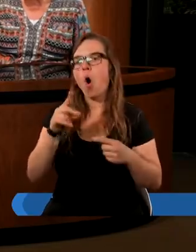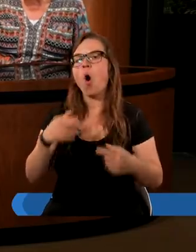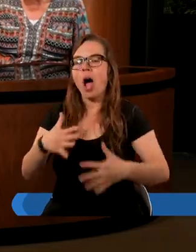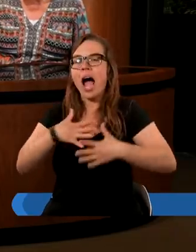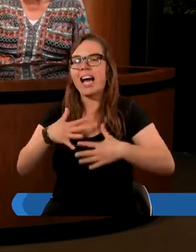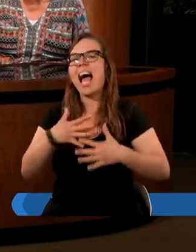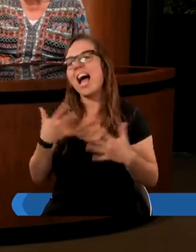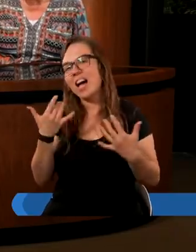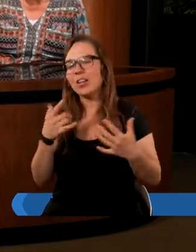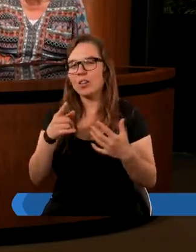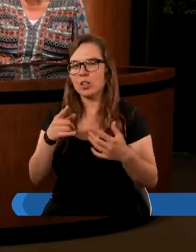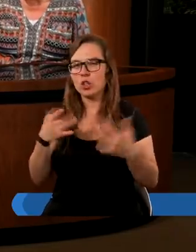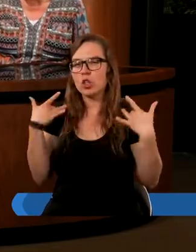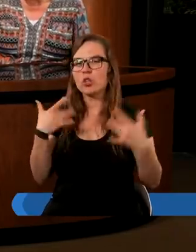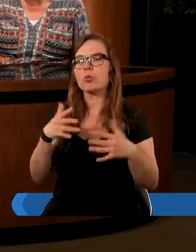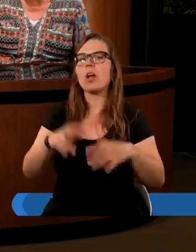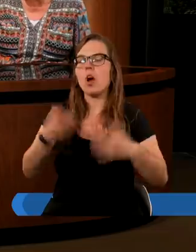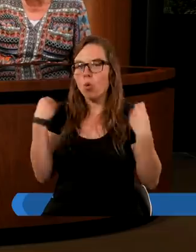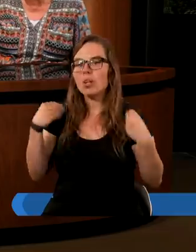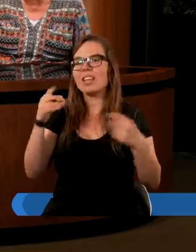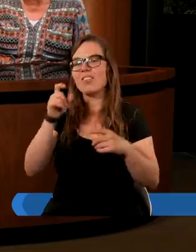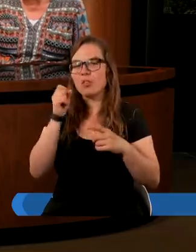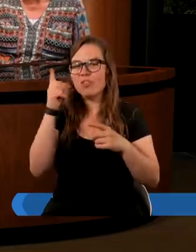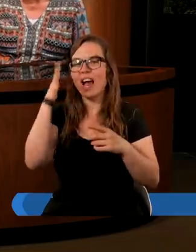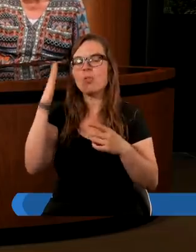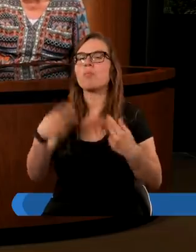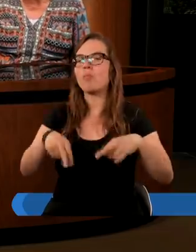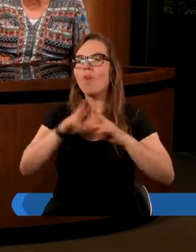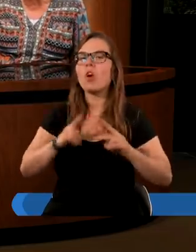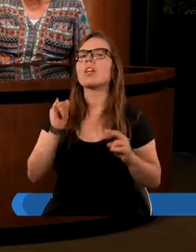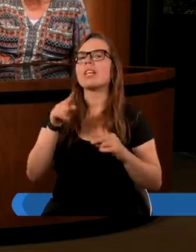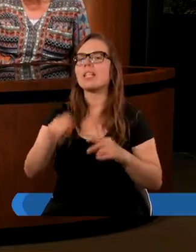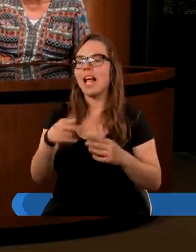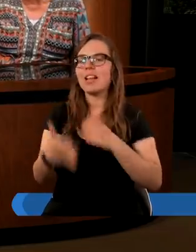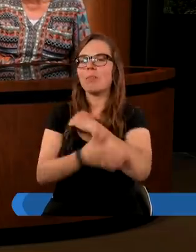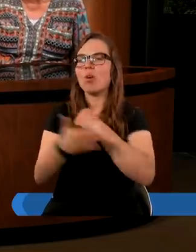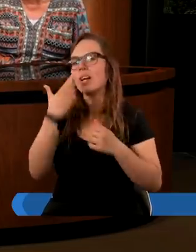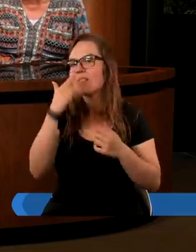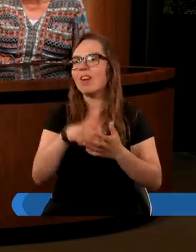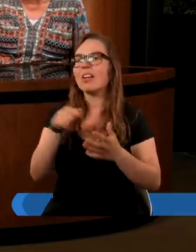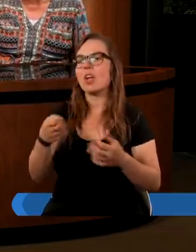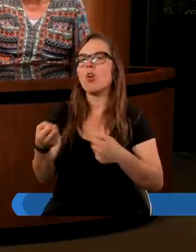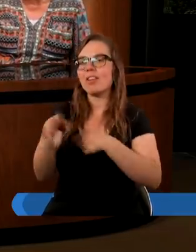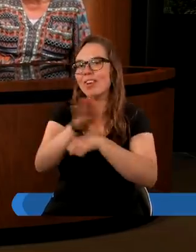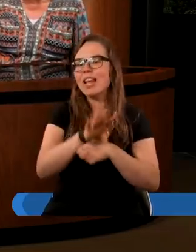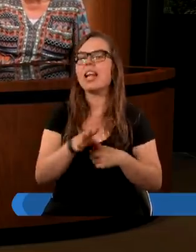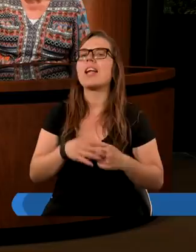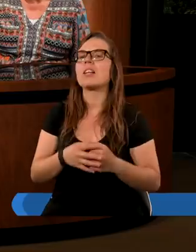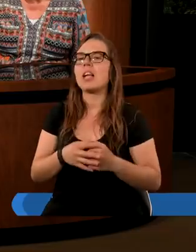wracają, uzyskują świadomość powrotnie. I na tym polega chyba to zwiedzenie,